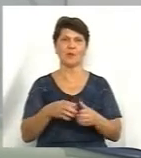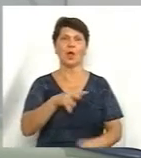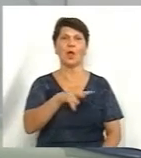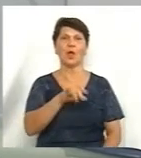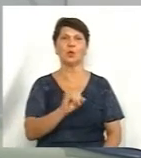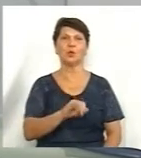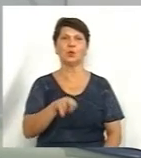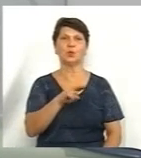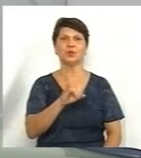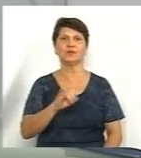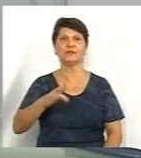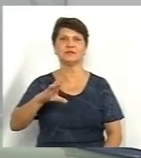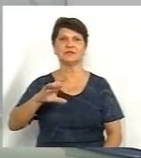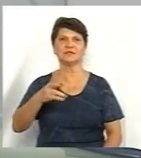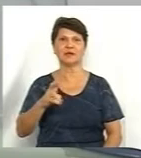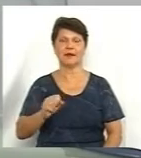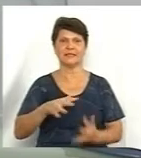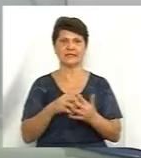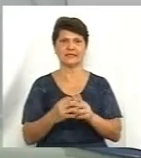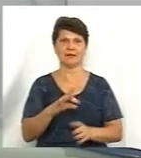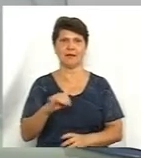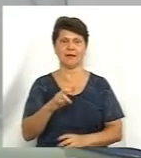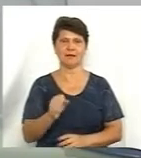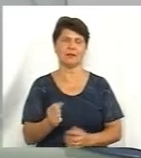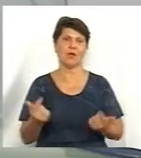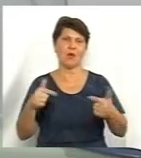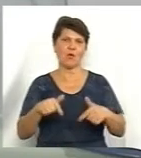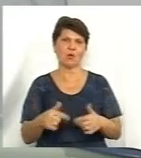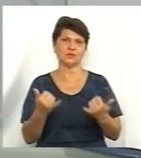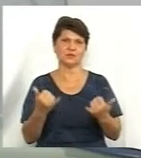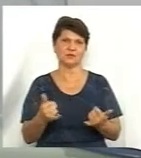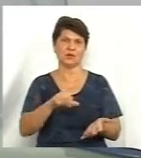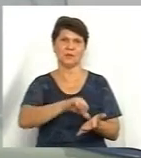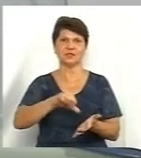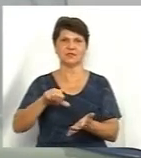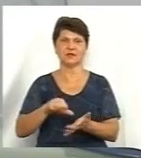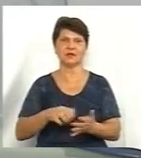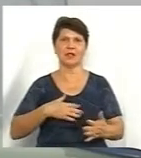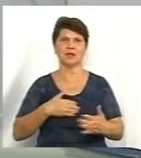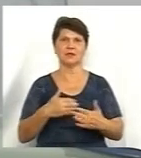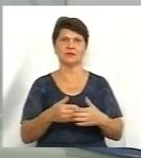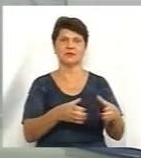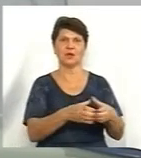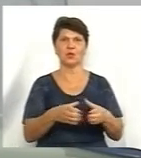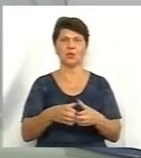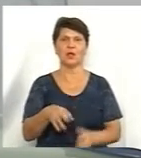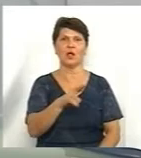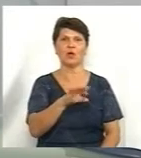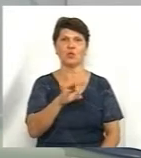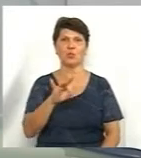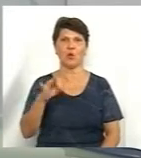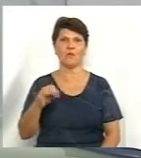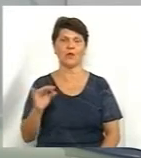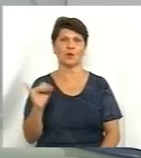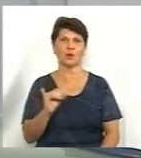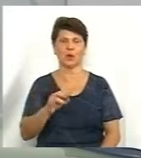сільської ради. Про це говоримо сьогодні. Гості в студії Андрій Войтюк, представник ініціативної групи Юрій Дубовий, начальник Державної